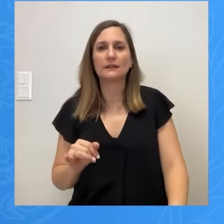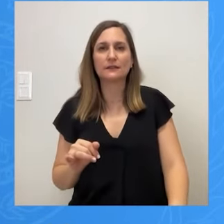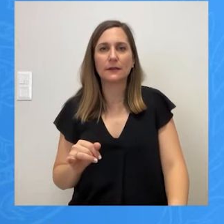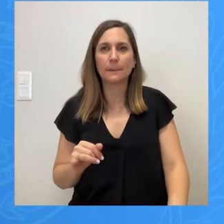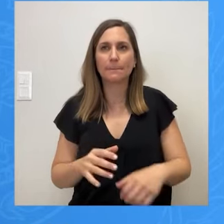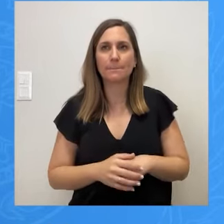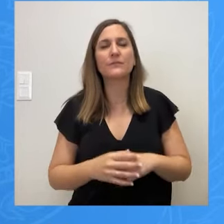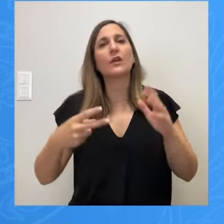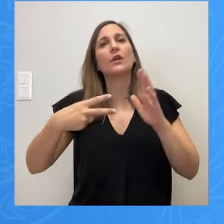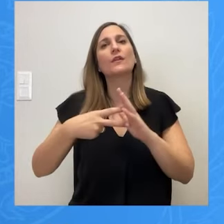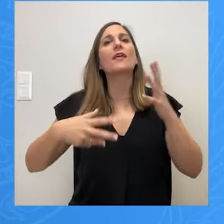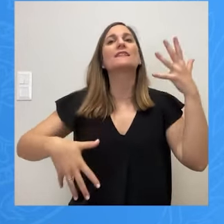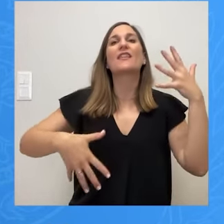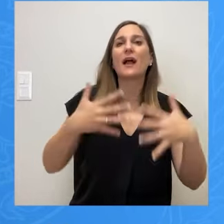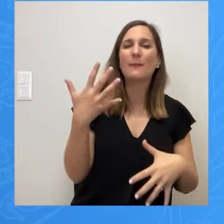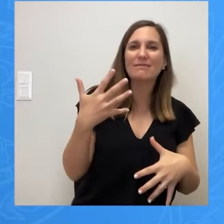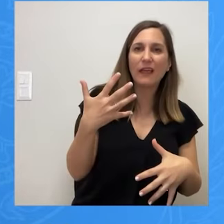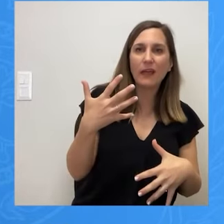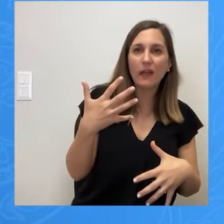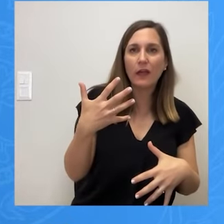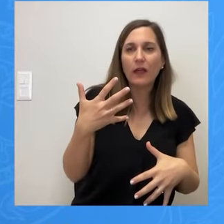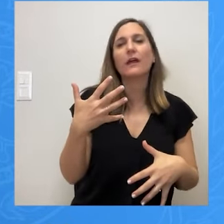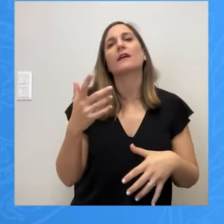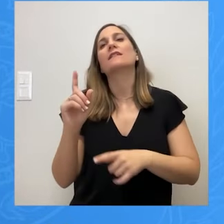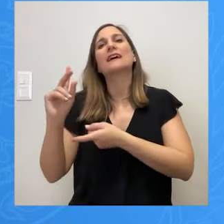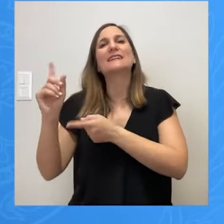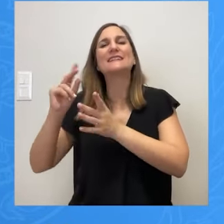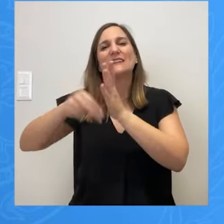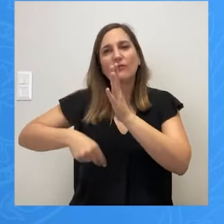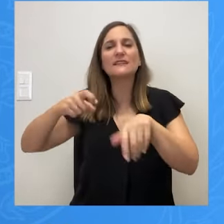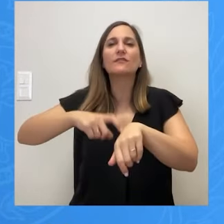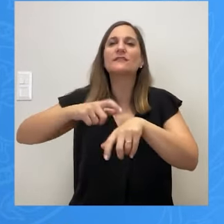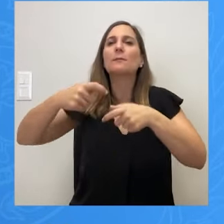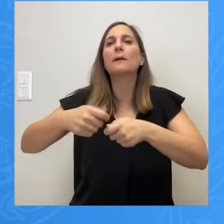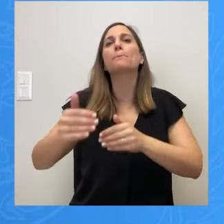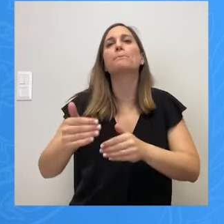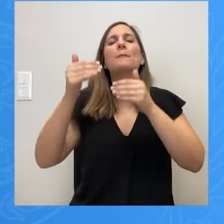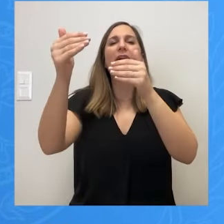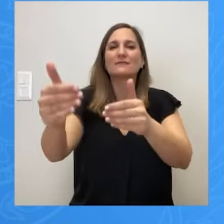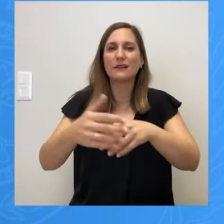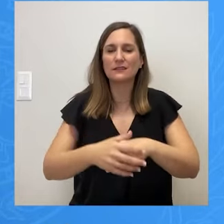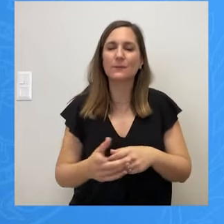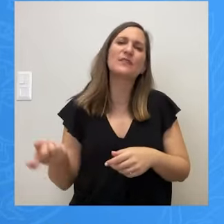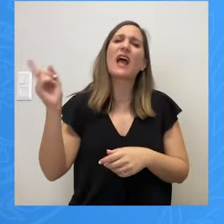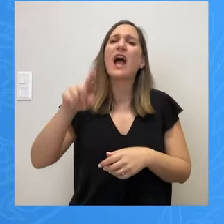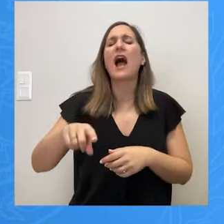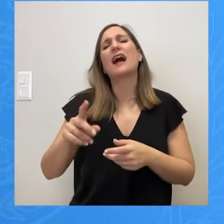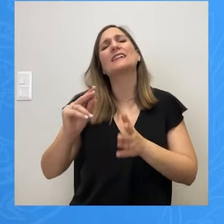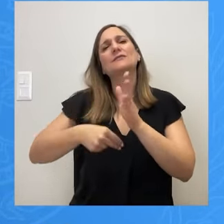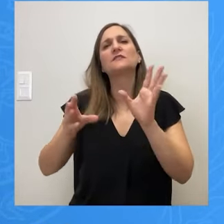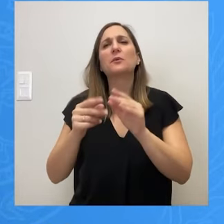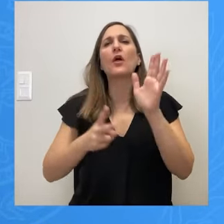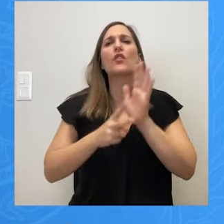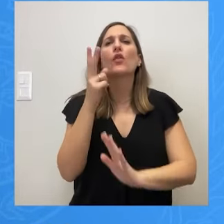σύμβαση έρχεται για παράταση. Έχουμε θέμα 2, σε σχέση για την άλλη σύμβαση των 12 εκατομμυρίων.